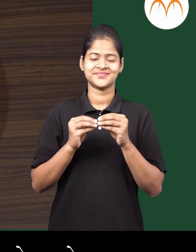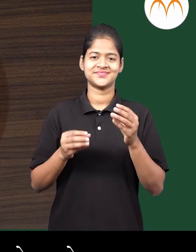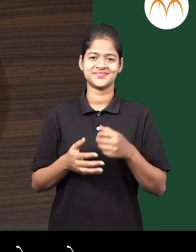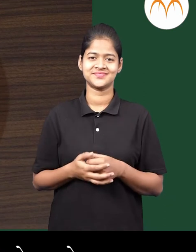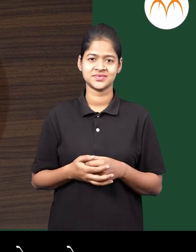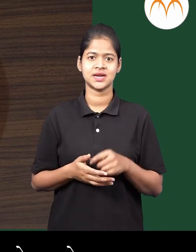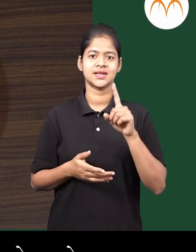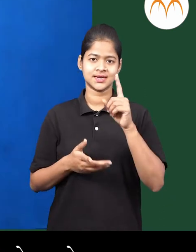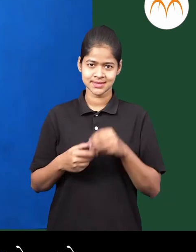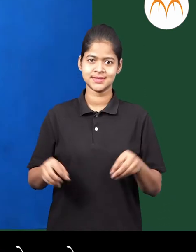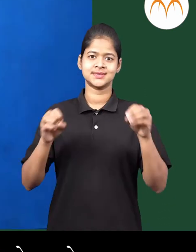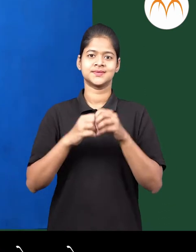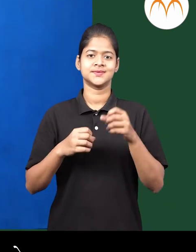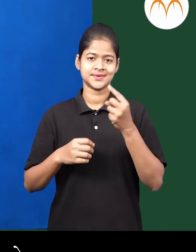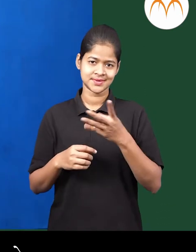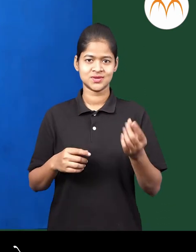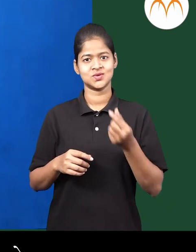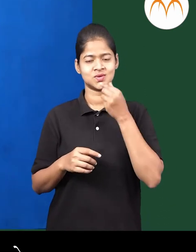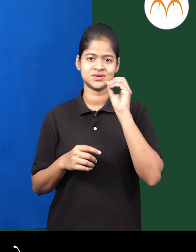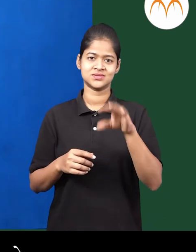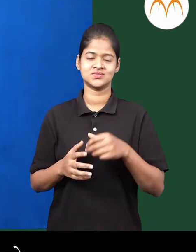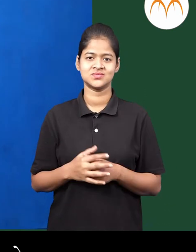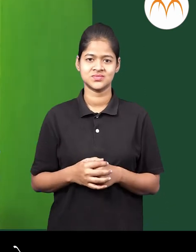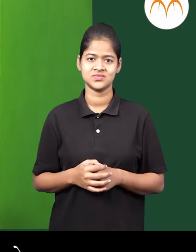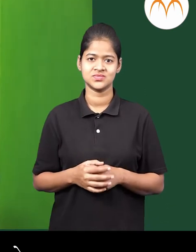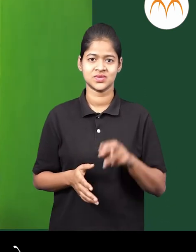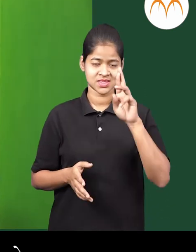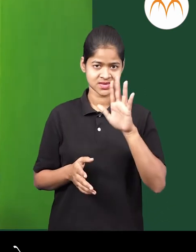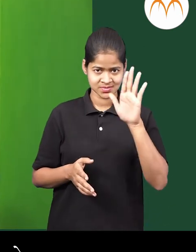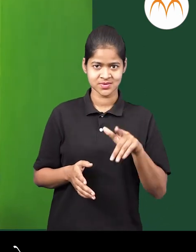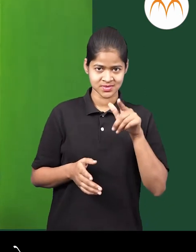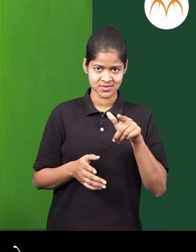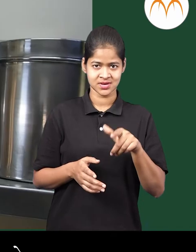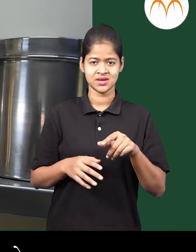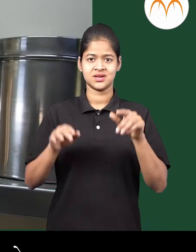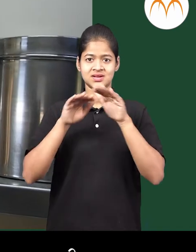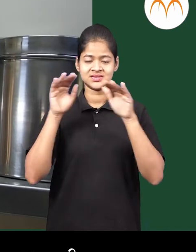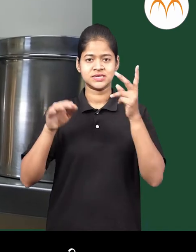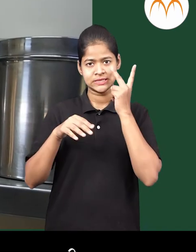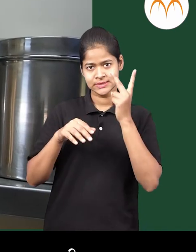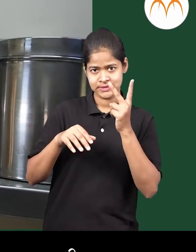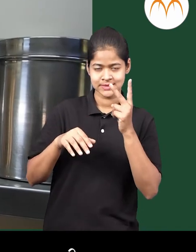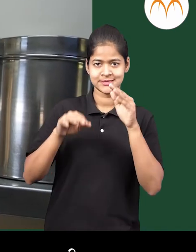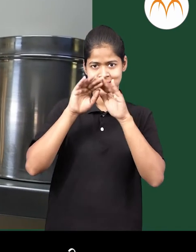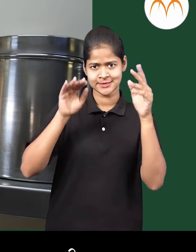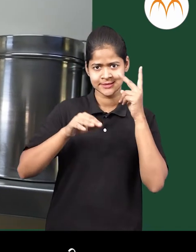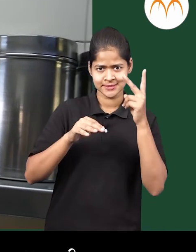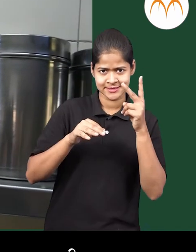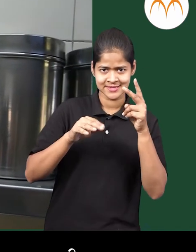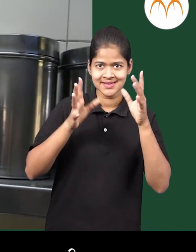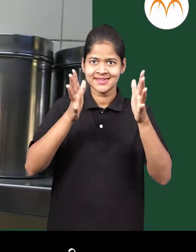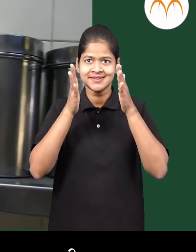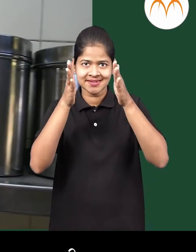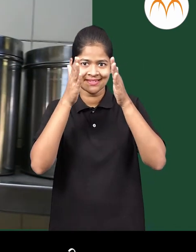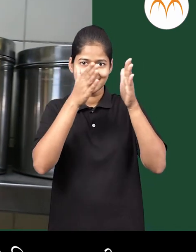disciples ! राधा, तिया वग ट्या फ़ली कडे तिया फ़लीवर कीटी डबैरीष्तैत तुला ?